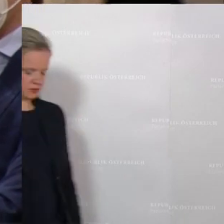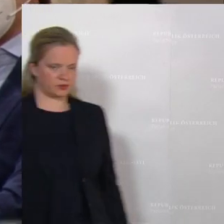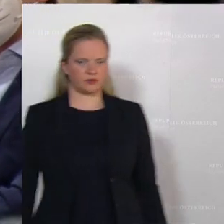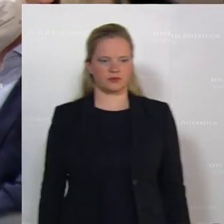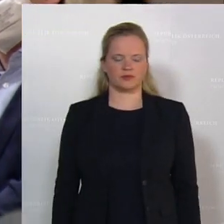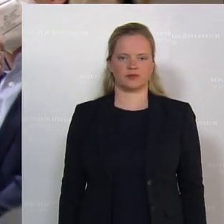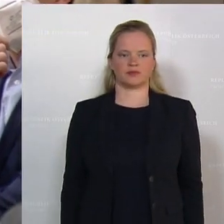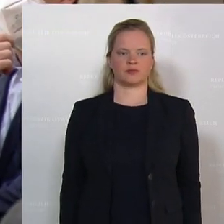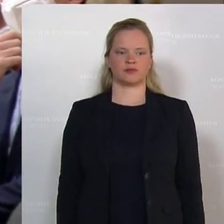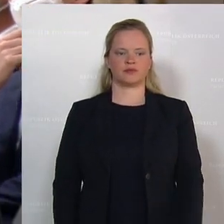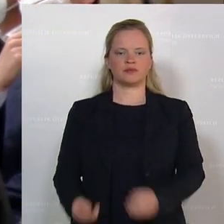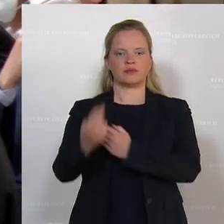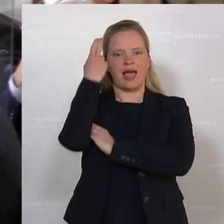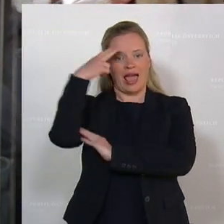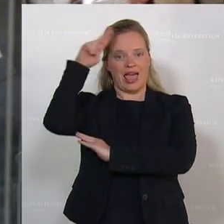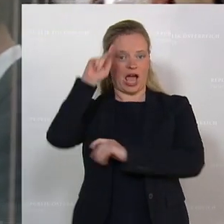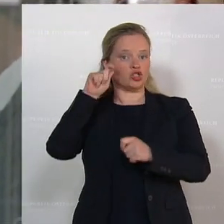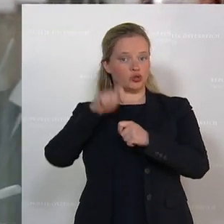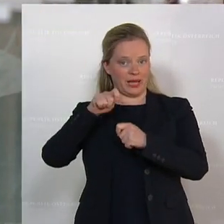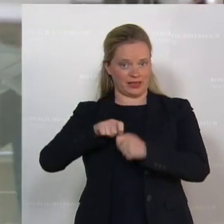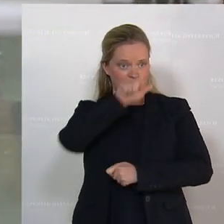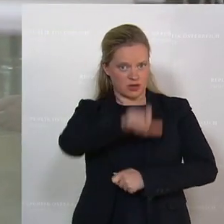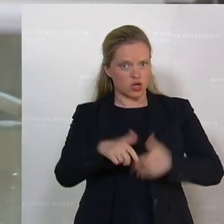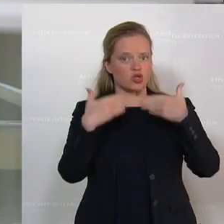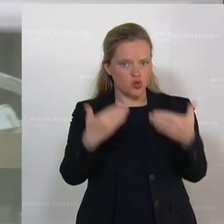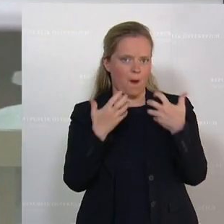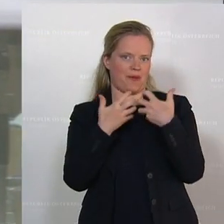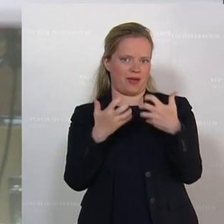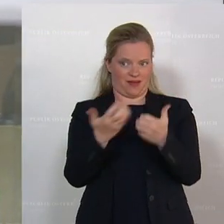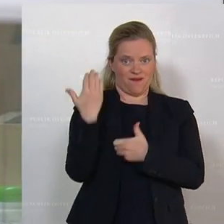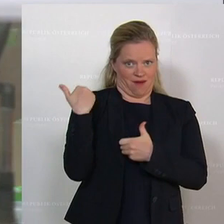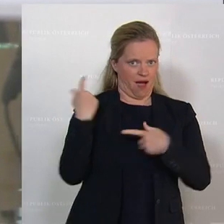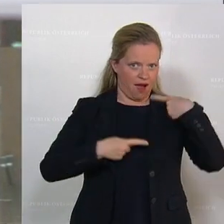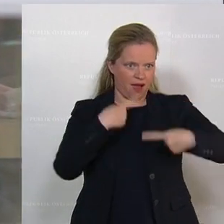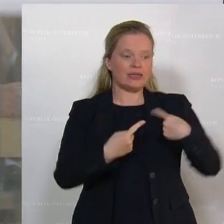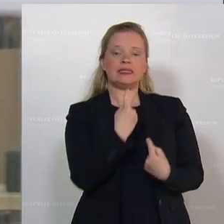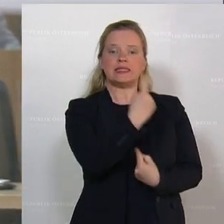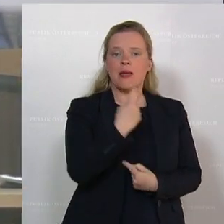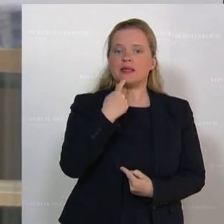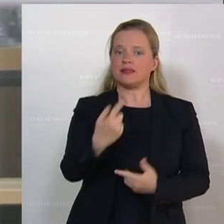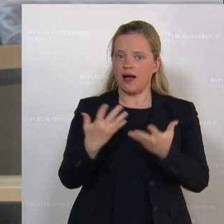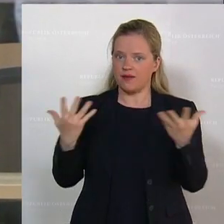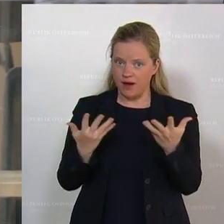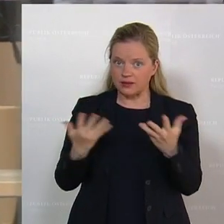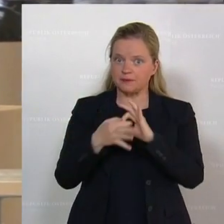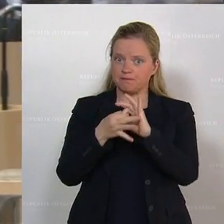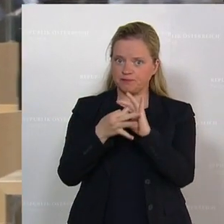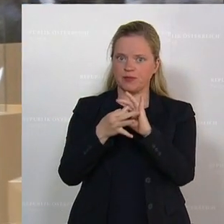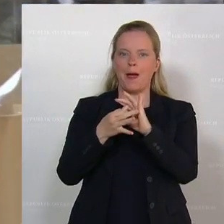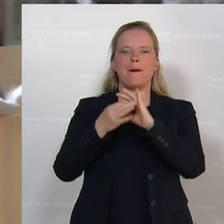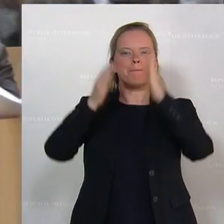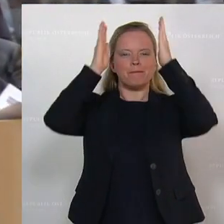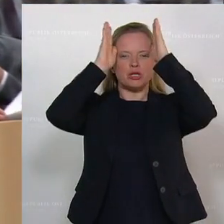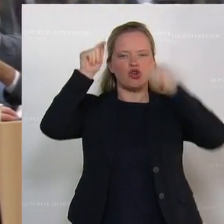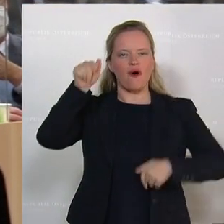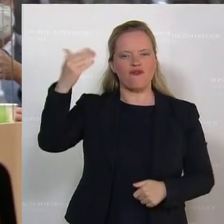Und der Herr Schmidt, der Herr Schmidt, der berichtet auch, was war. Und der sagt ja dann auch, der Bischof,